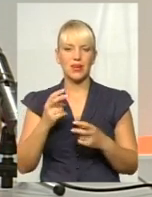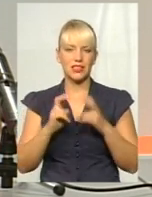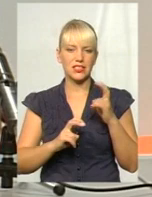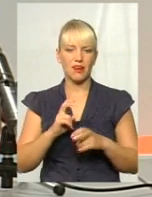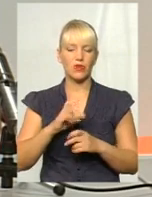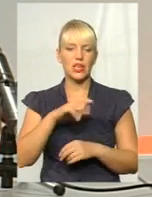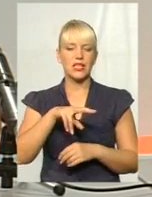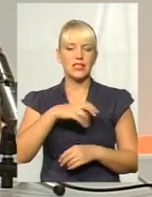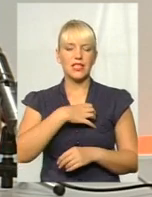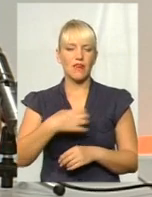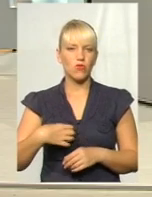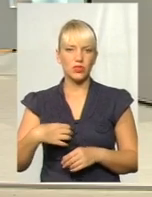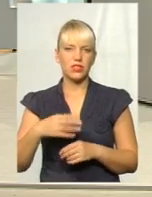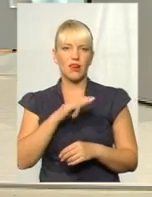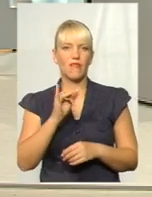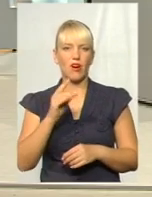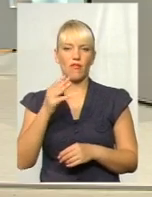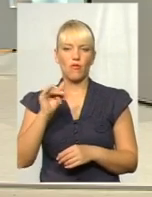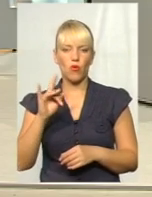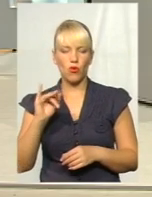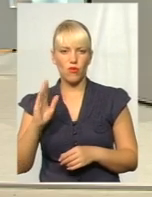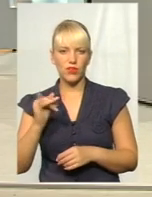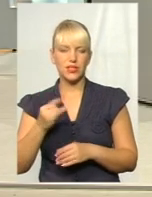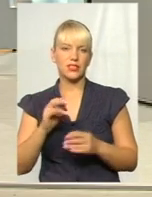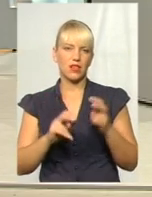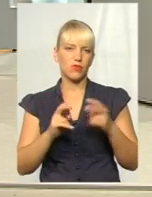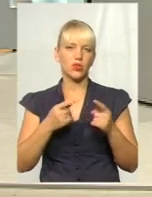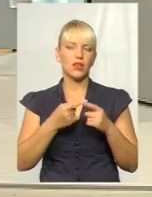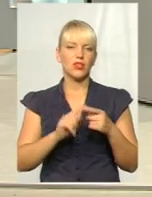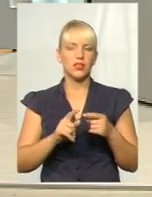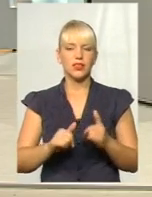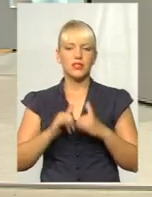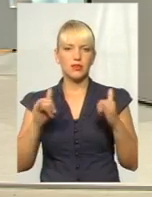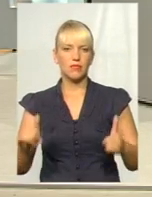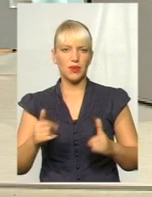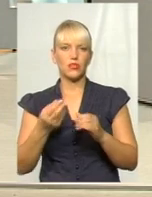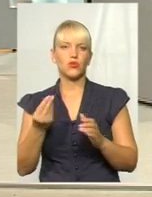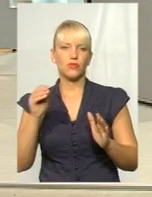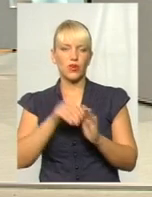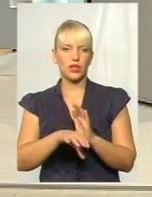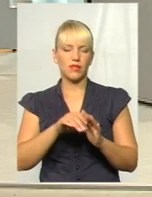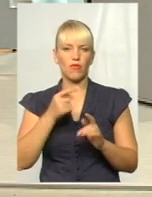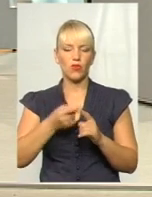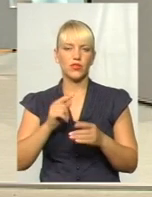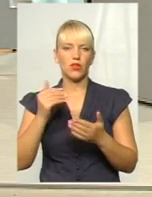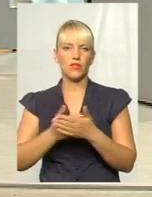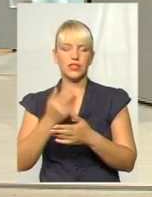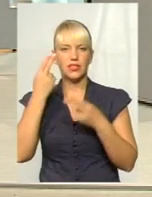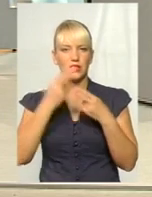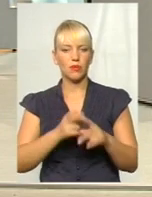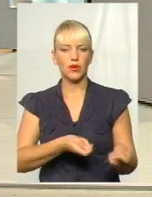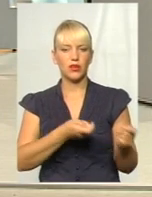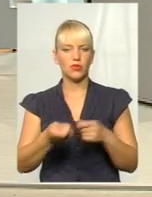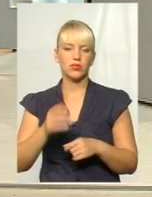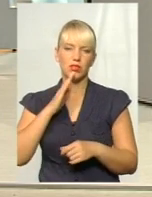Манхумель Україна, Тінимбекс, вони збільшують вкладення капіталів, вони інноваційні технології приносять на